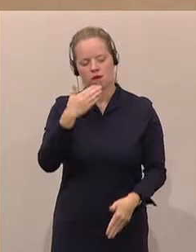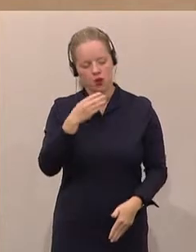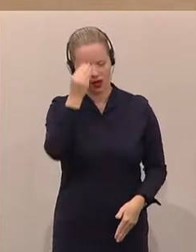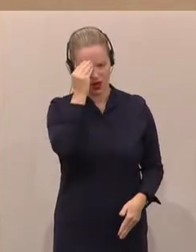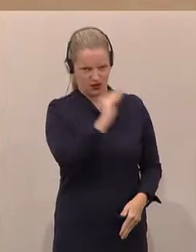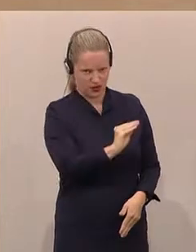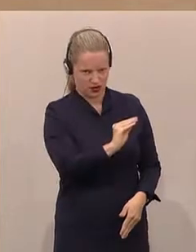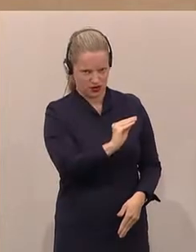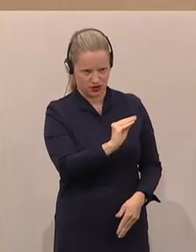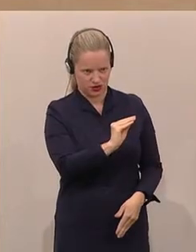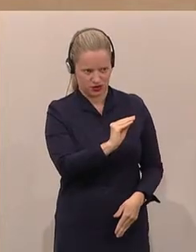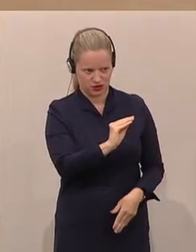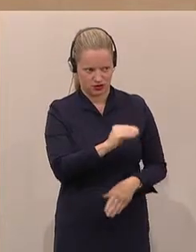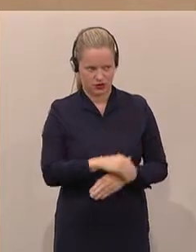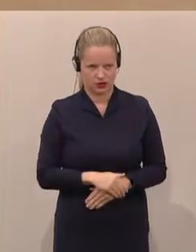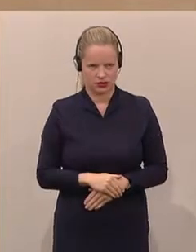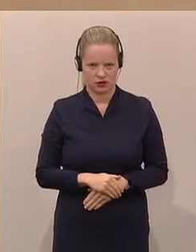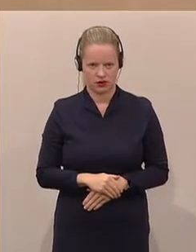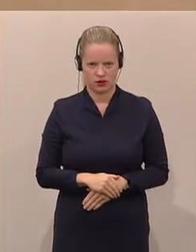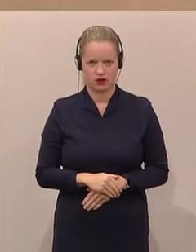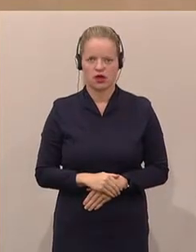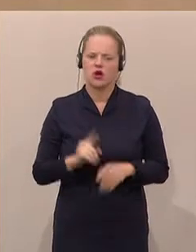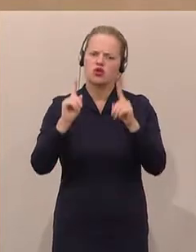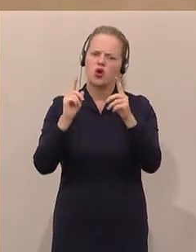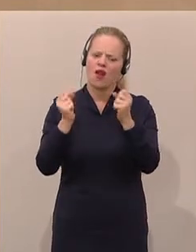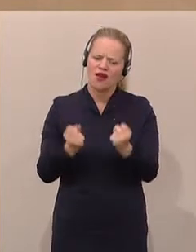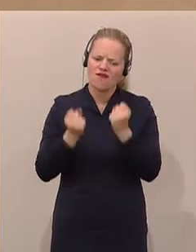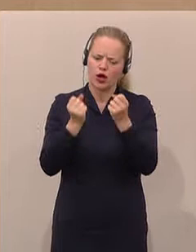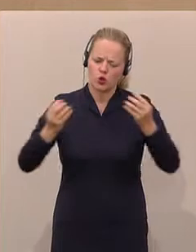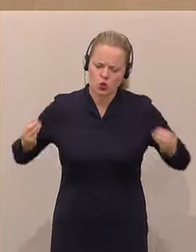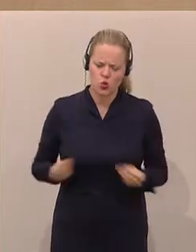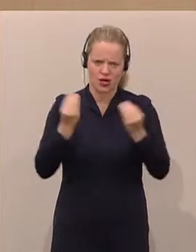statt die tatsächlichen Ursachen von Gewalt zu bekämpfen,